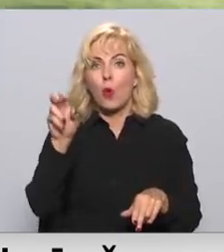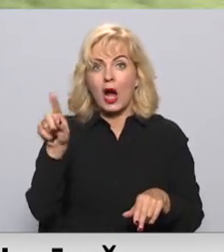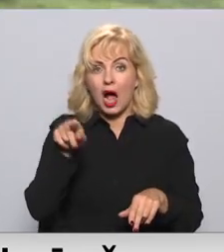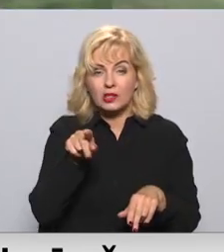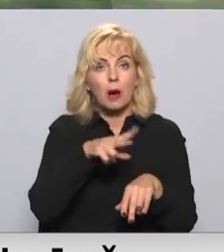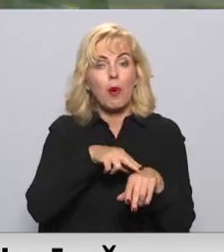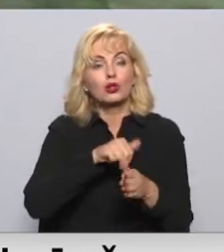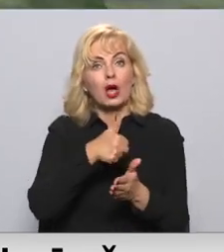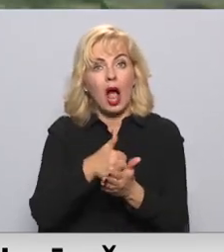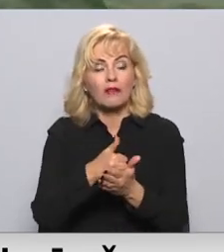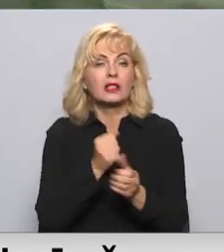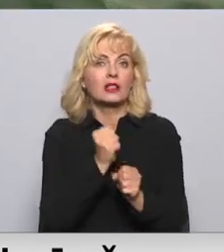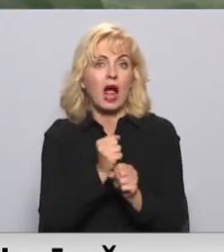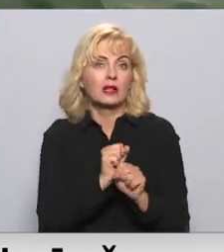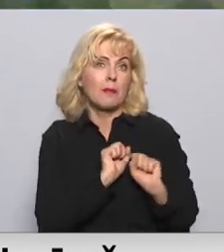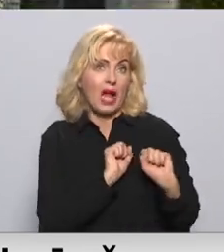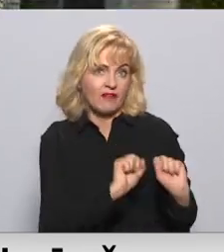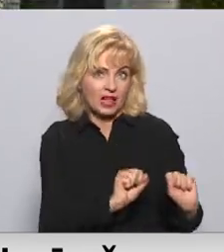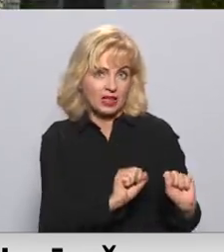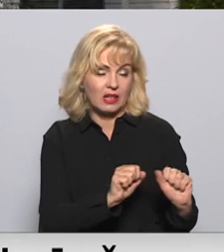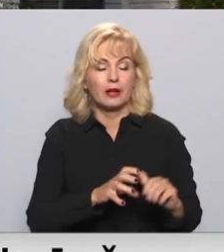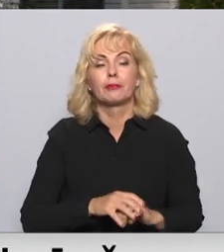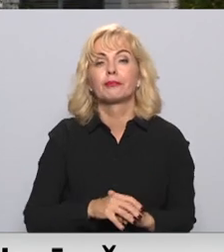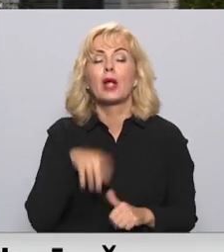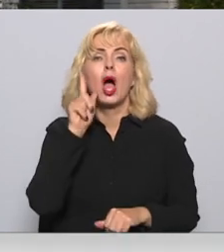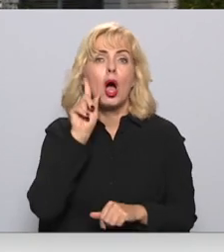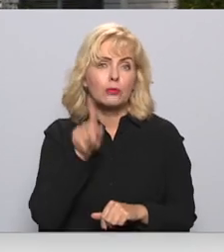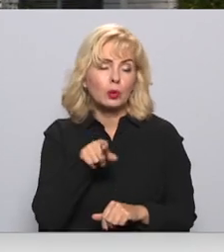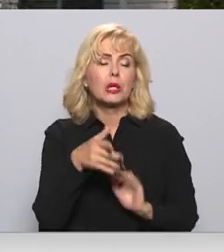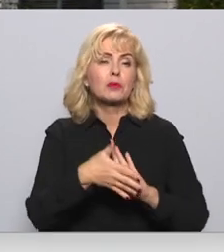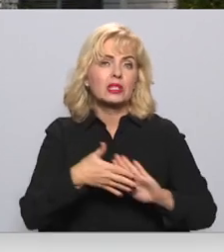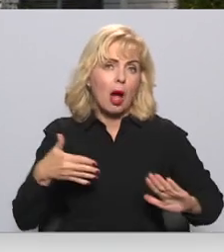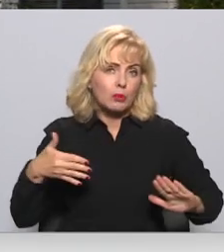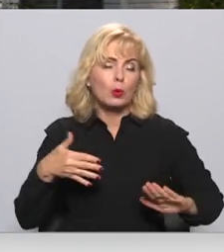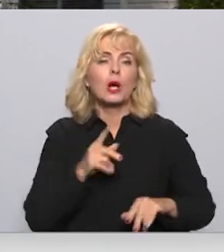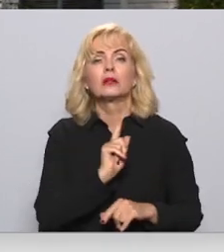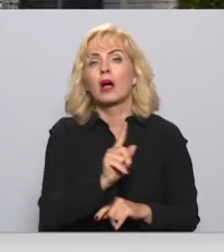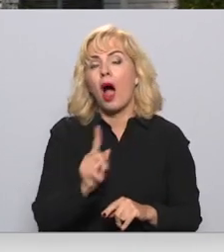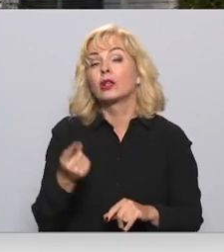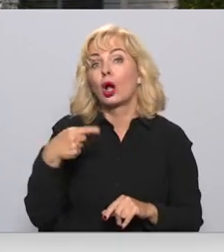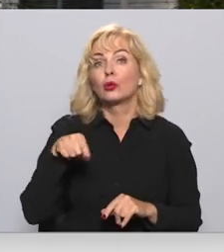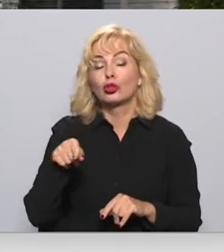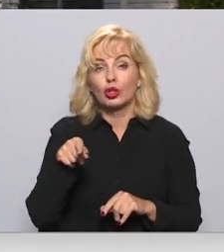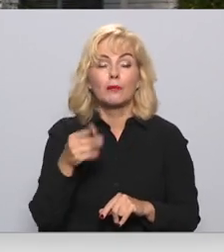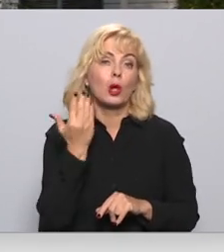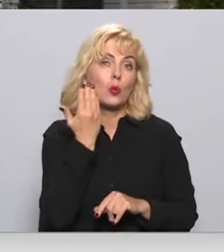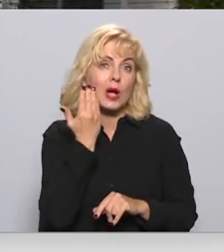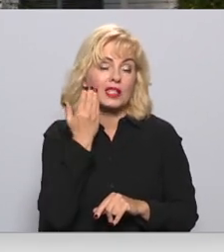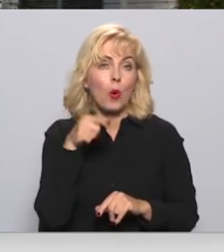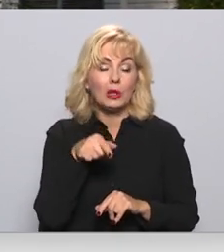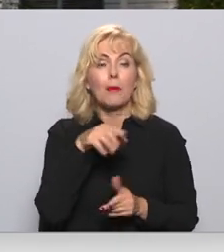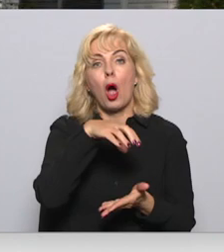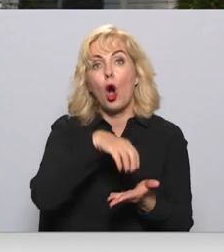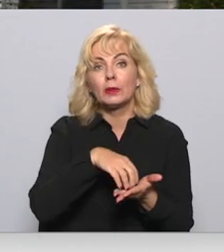galvenokārt strādā preventīvi. Protams, kad ir jāsaprot, ka katrā no šiem manas pieminētajiem objektiem